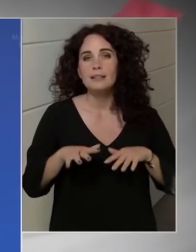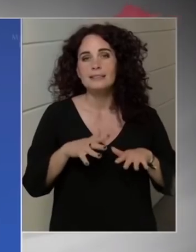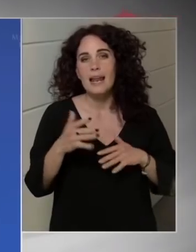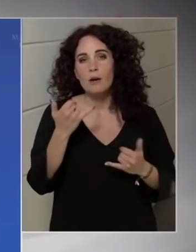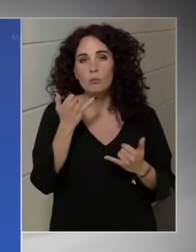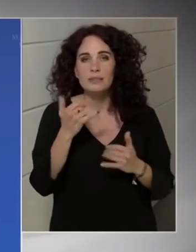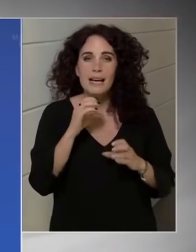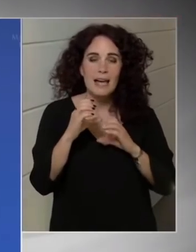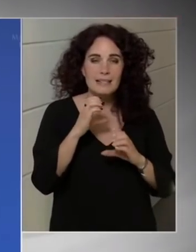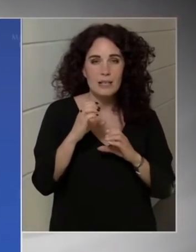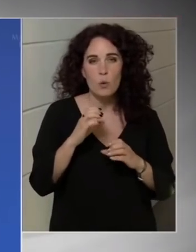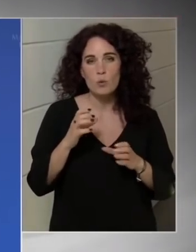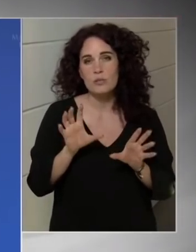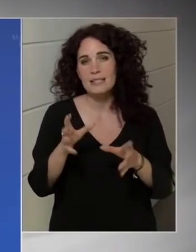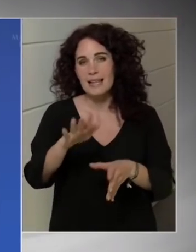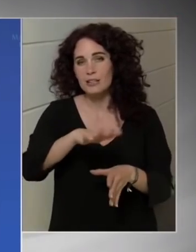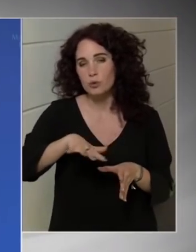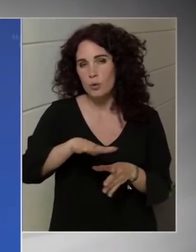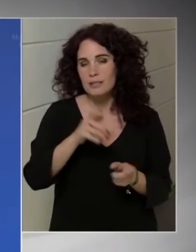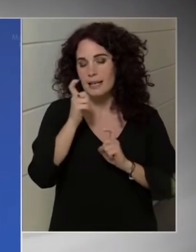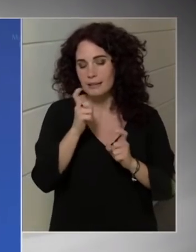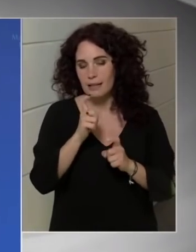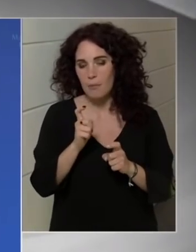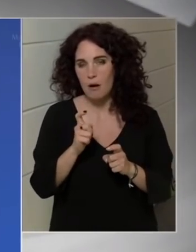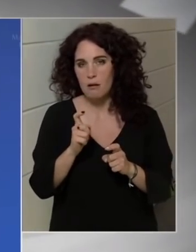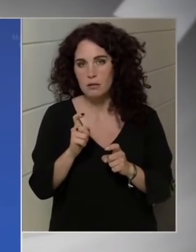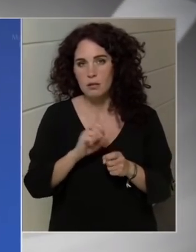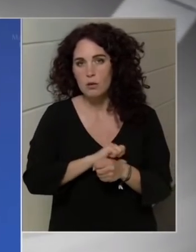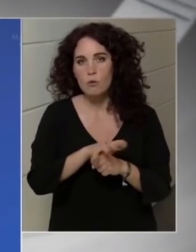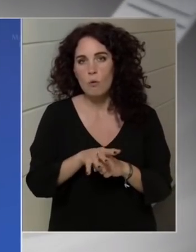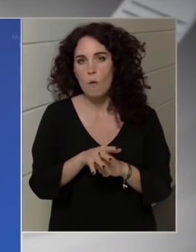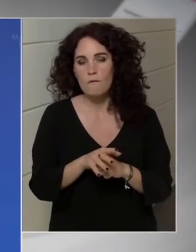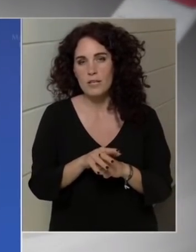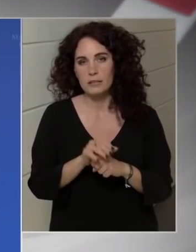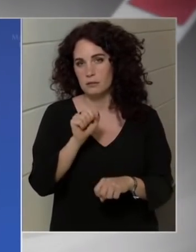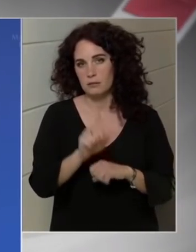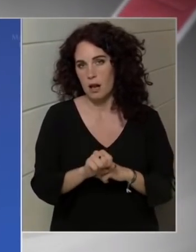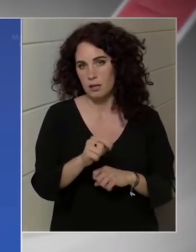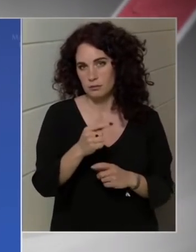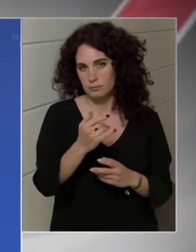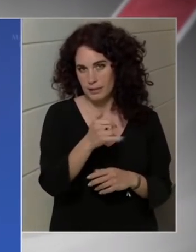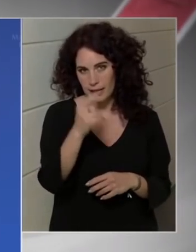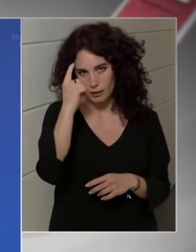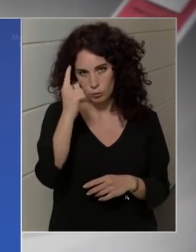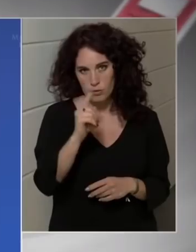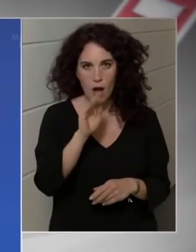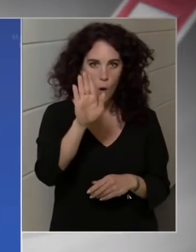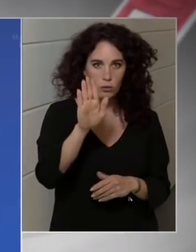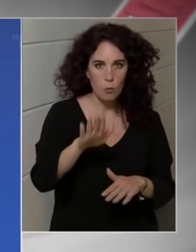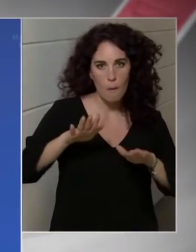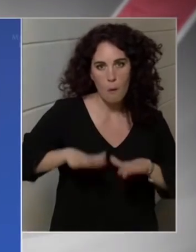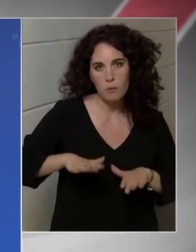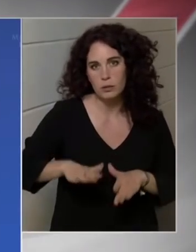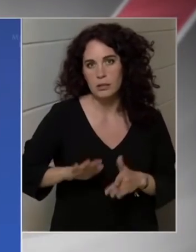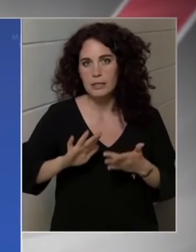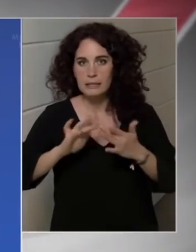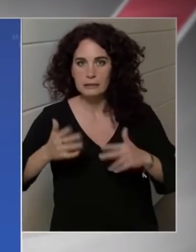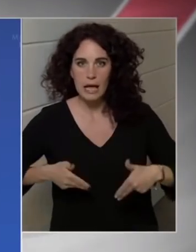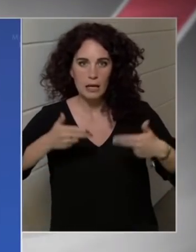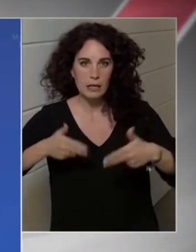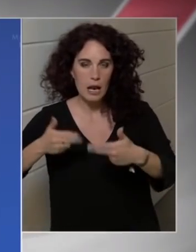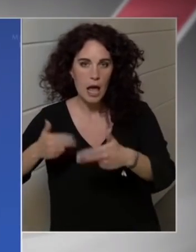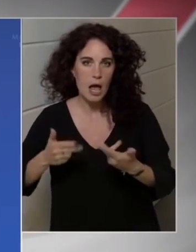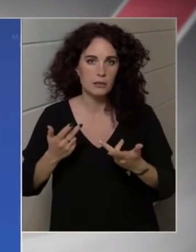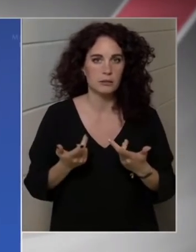kiskereskedelmi áruk iránt, legyen az élelmiszer vagy nem élelmiszer termék. A telekommunikációs szektor,